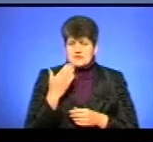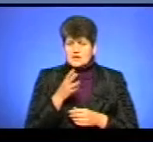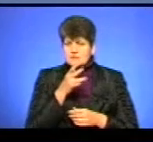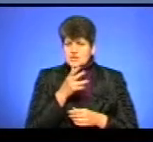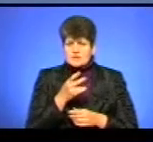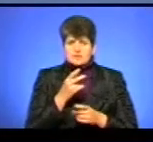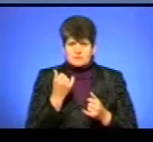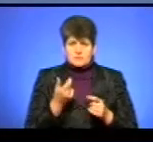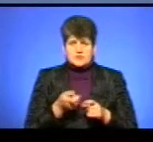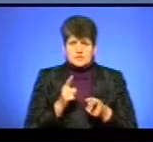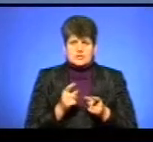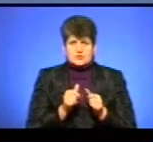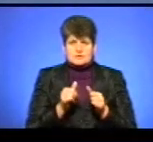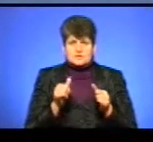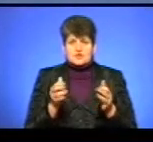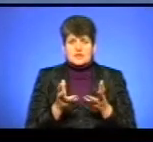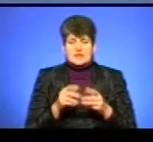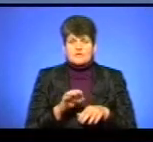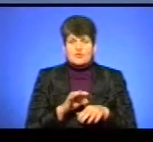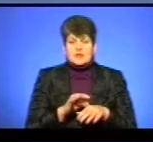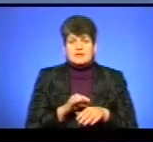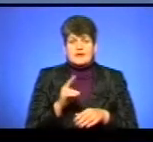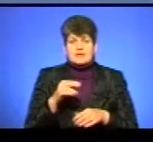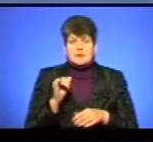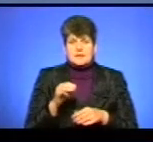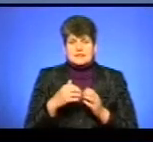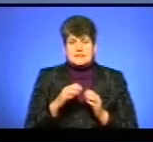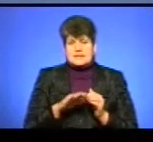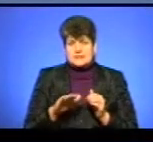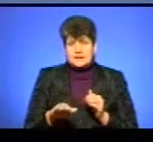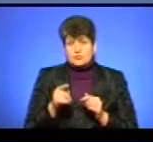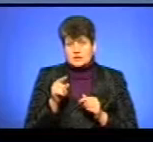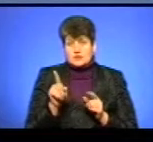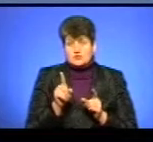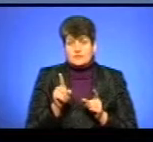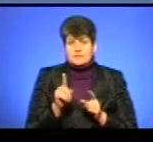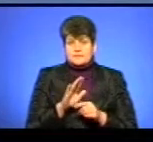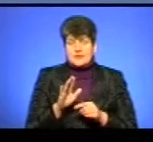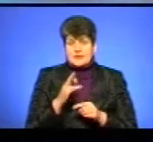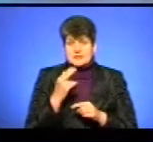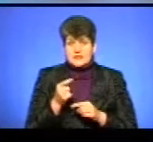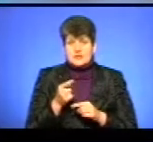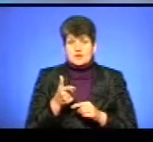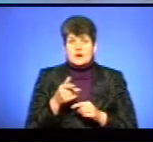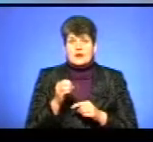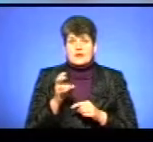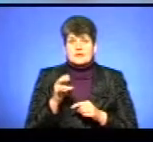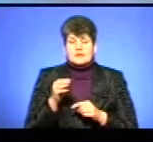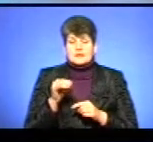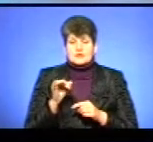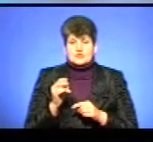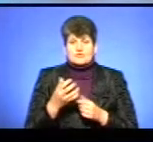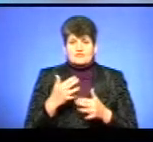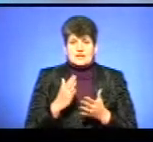збільшилася кількість хворих на діабет серед дітей. І сумно, адже тенденція така, що вони не схильні до цього генетично, вже є новими